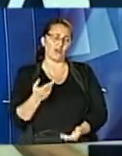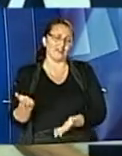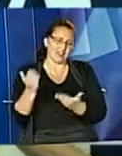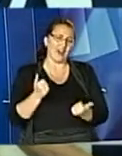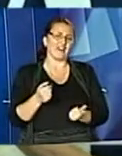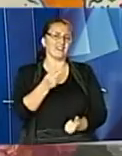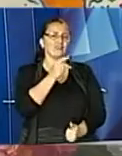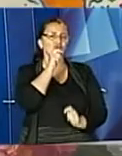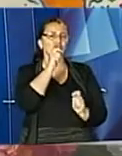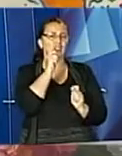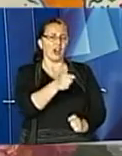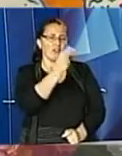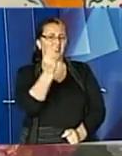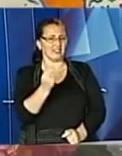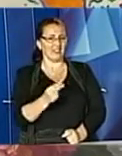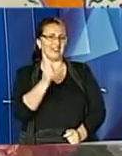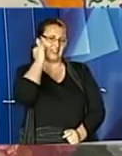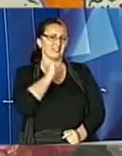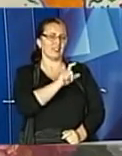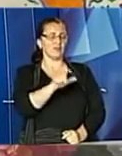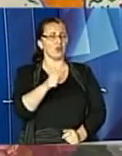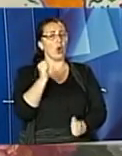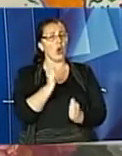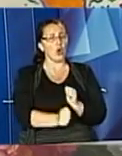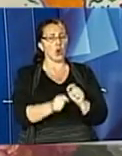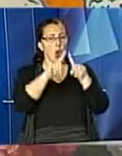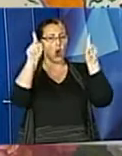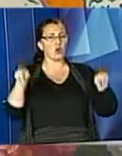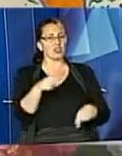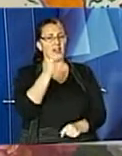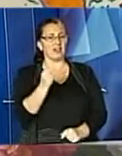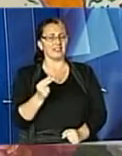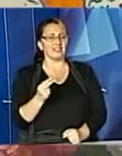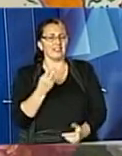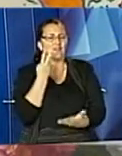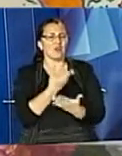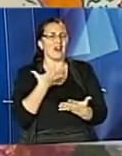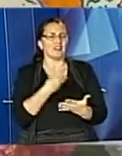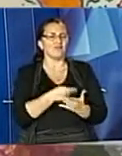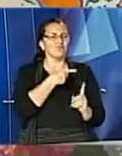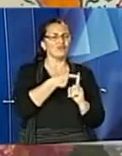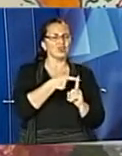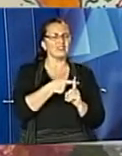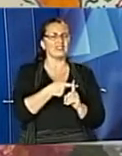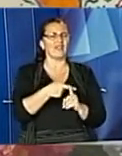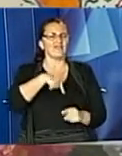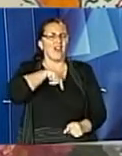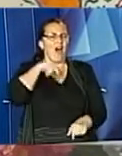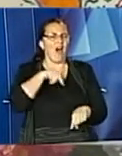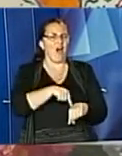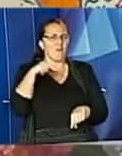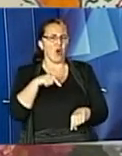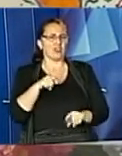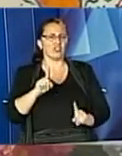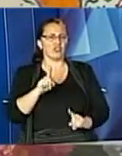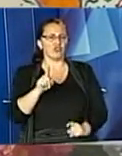полотна стареньким. Кожна картина випромінює тепло та ту любов, якісь позитивні емоції, які вкладає художник,